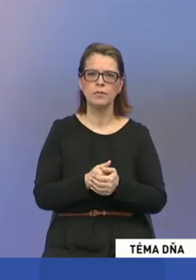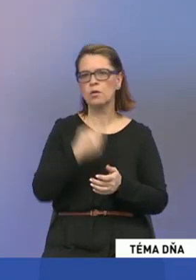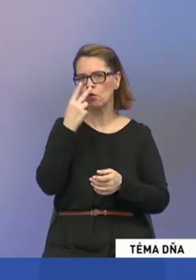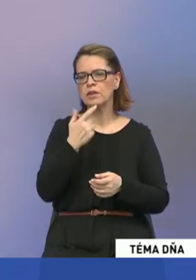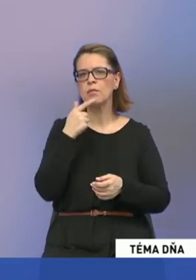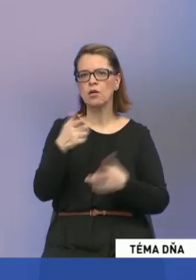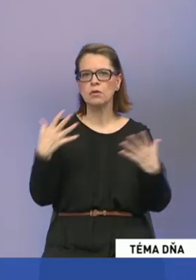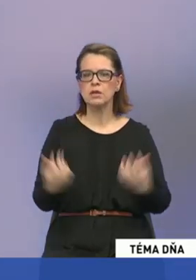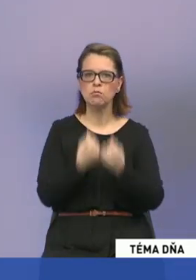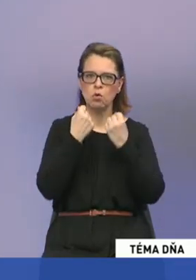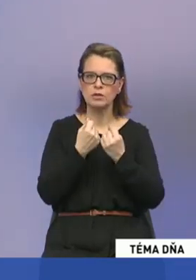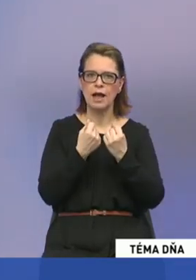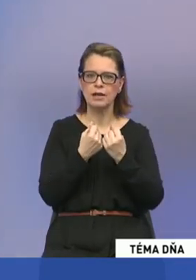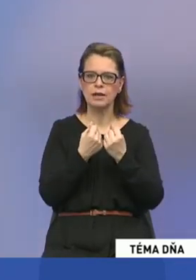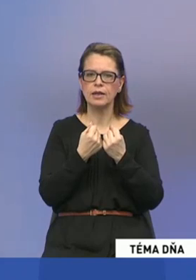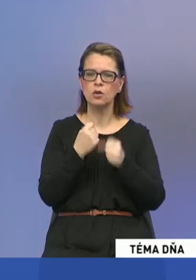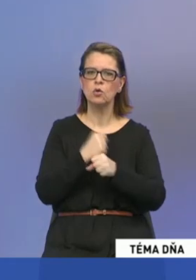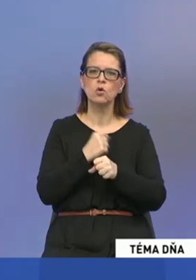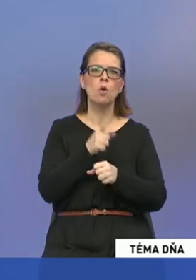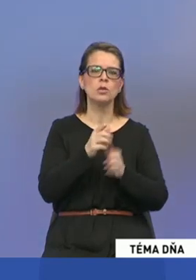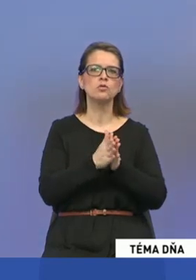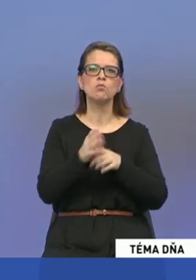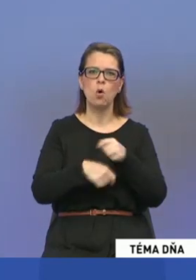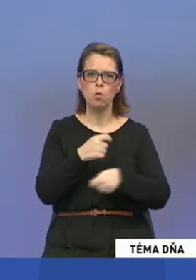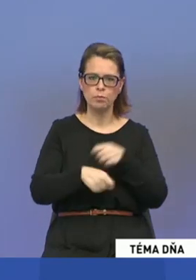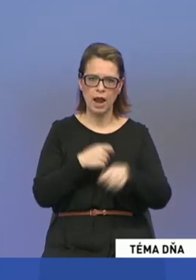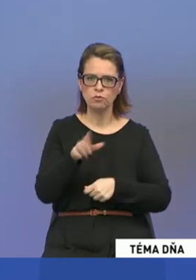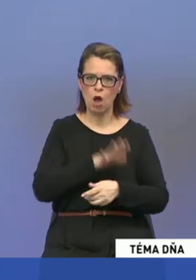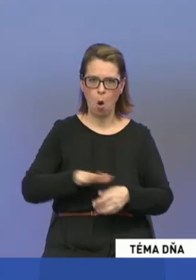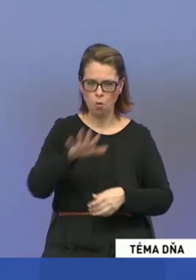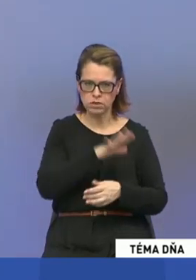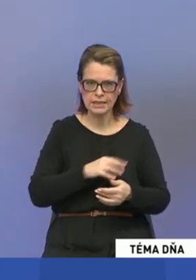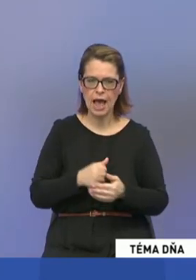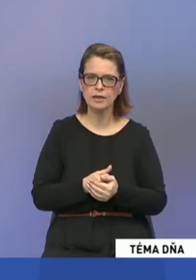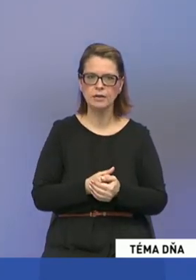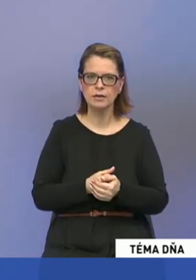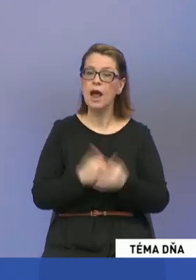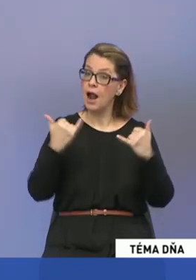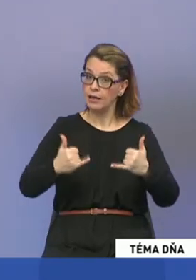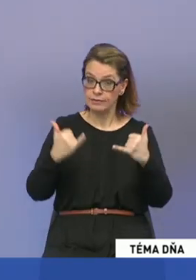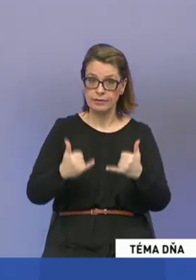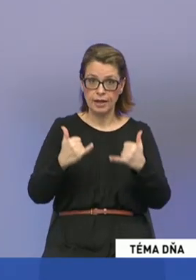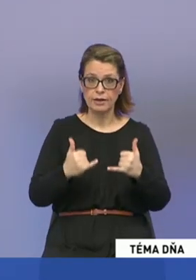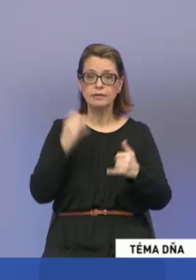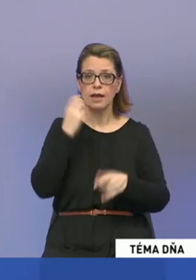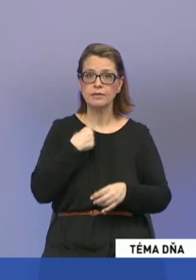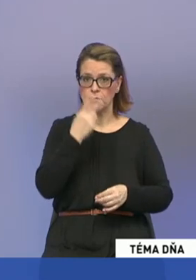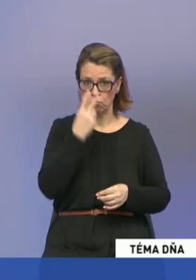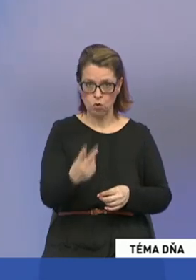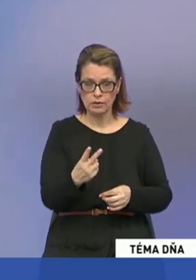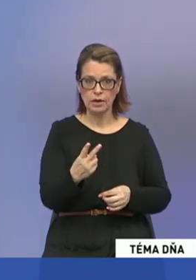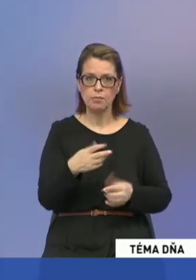podarí vymedziť si takúto spoluprácu a jej obsah. V súčasnosti, ak sa pozrieme